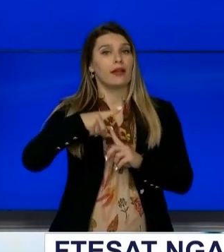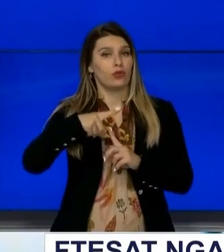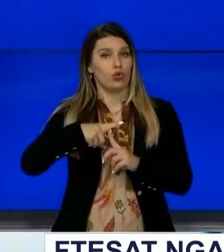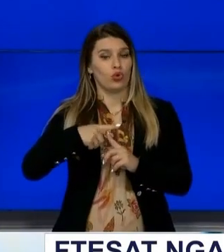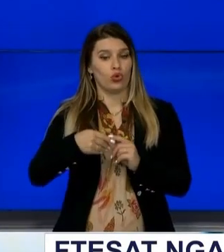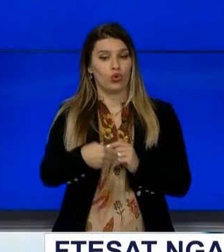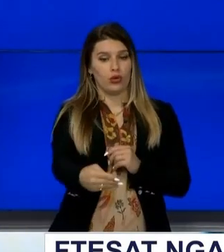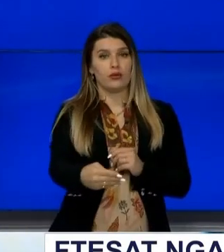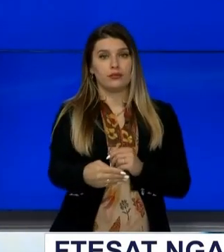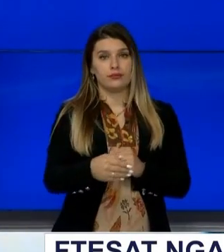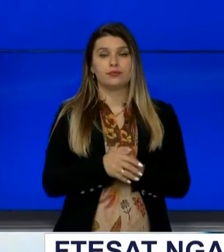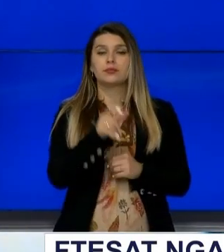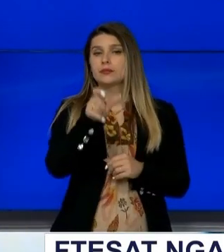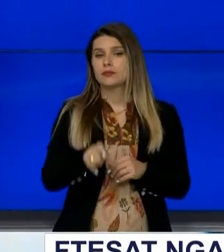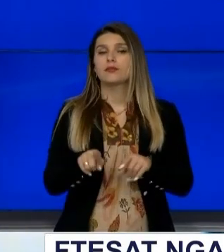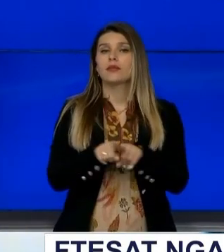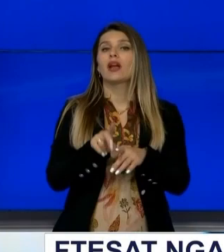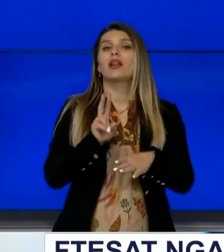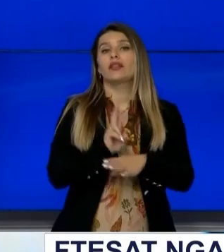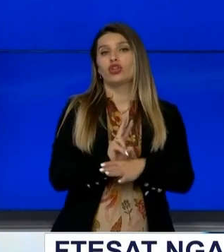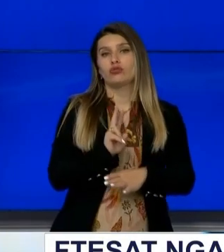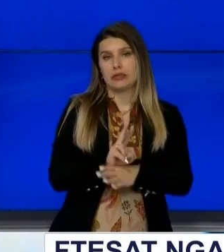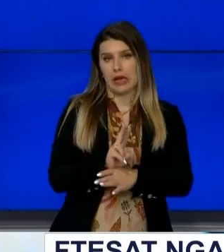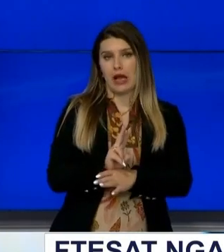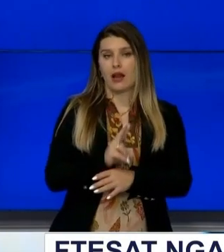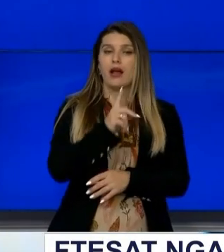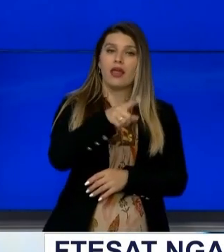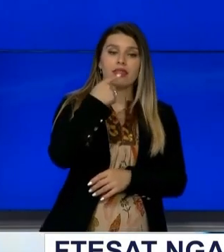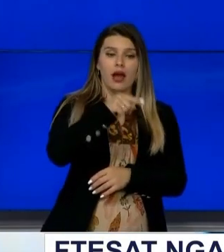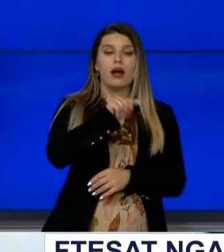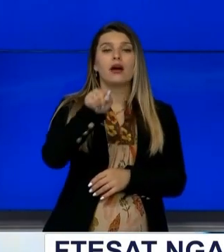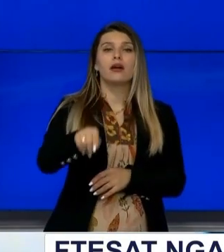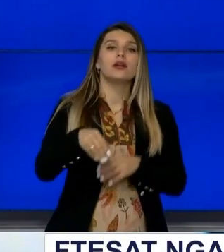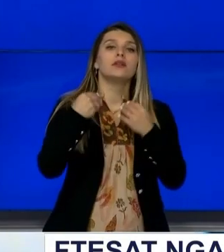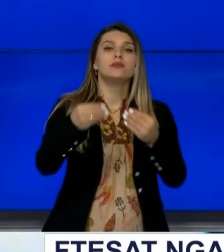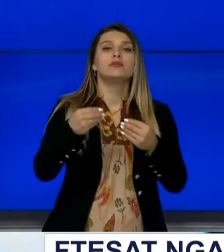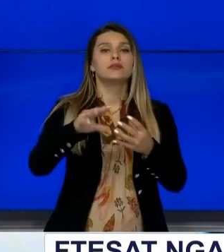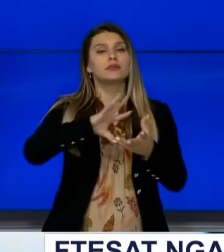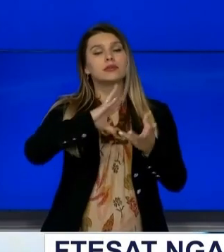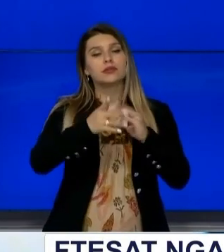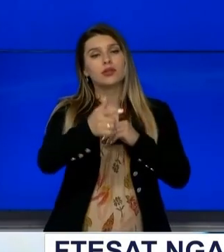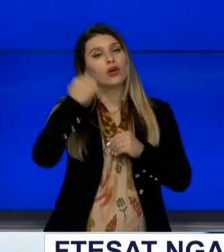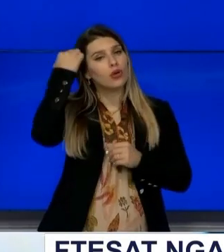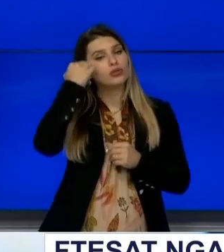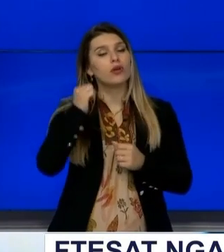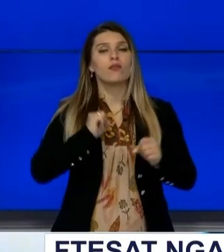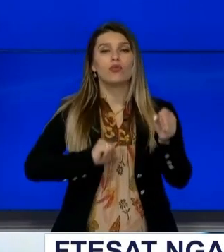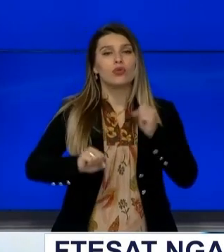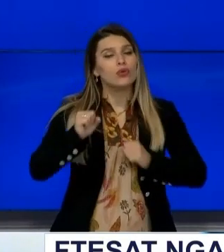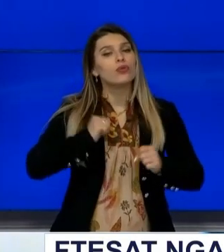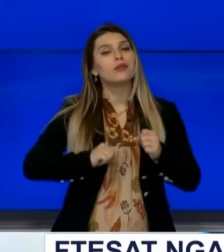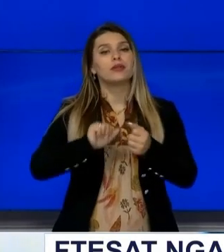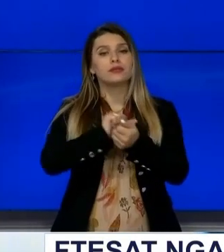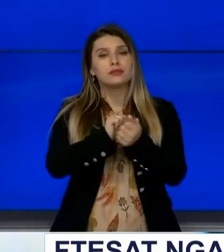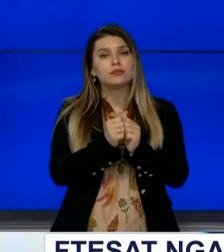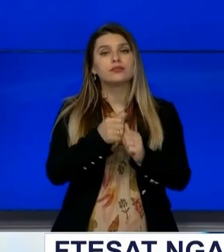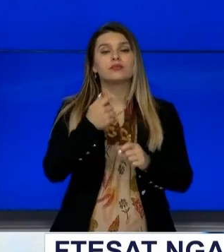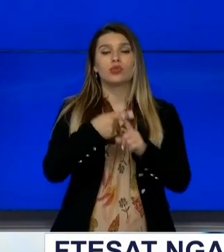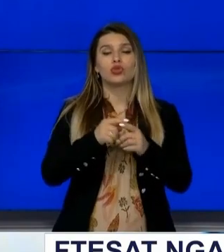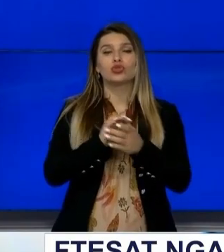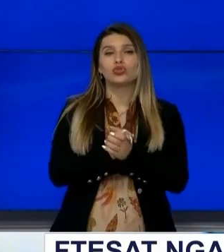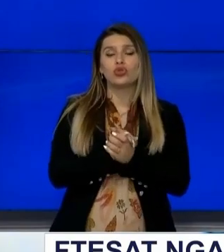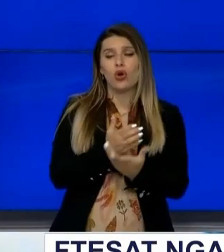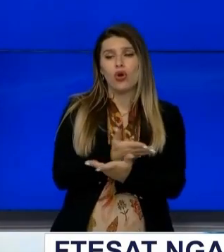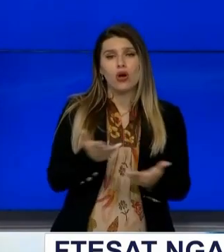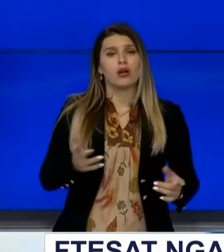cilësine dëshmitarit Balovci ka tënë se atje do të dëshmoj për sakrificën e popullit, vuajtjeve të ti dhe shokove të vërar